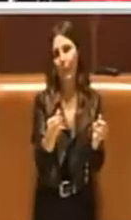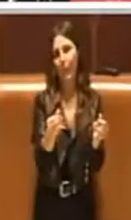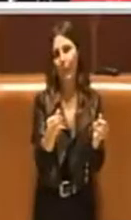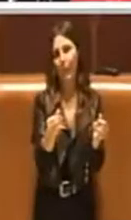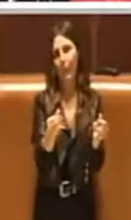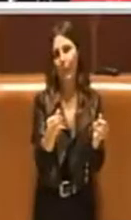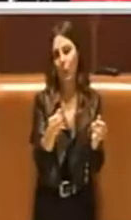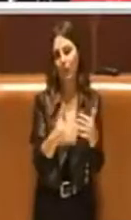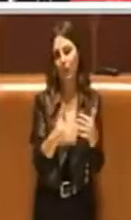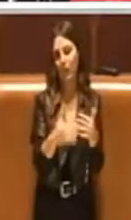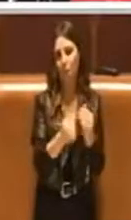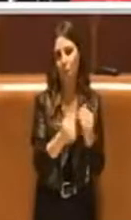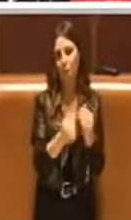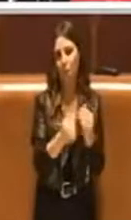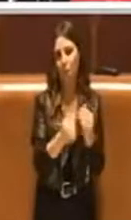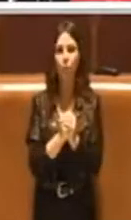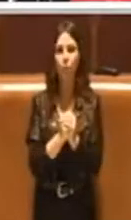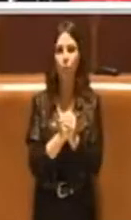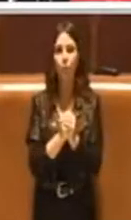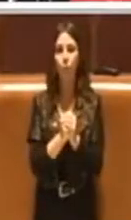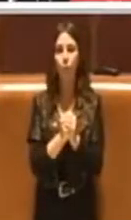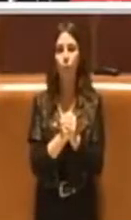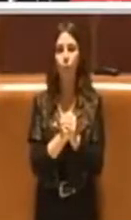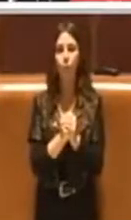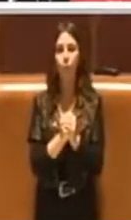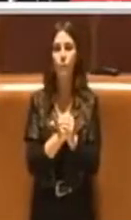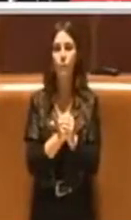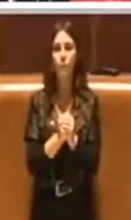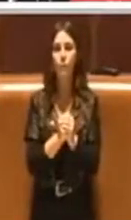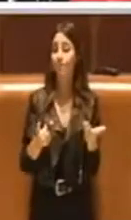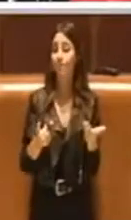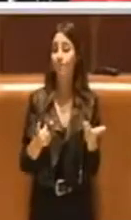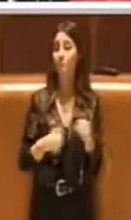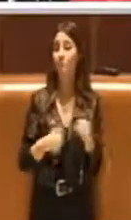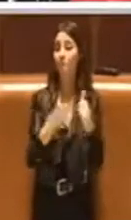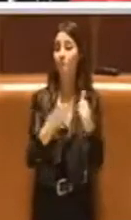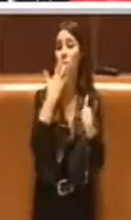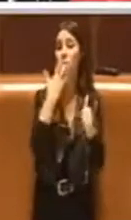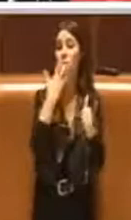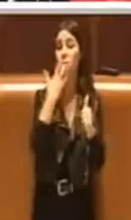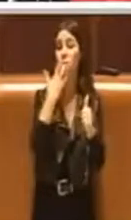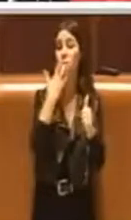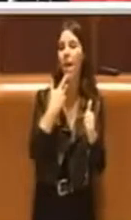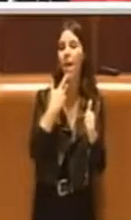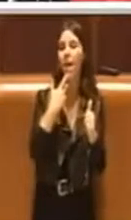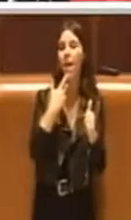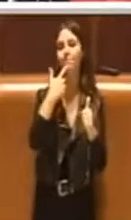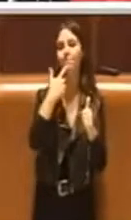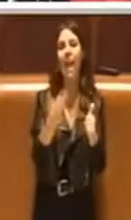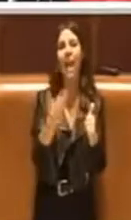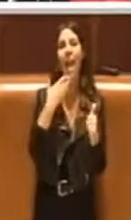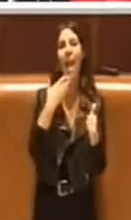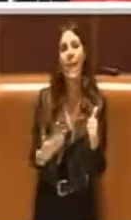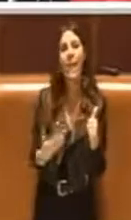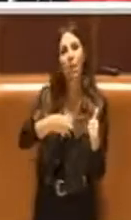variazione ringrazio l'assessore Lemmetti che è anche nelle